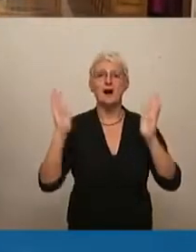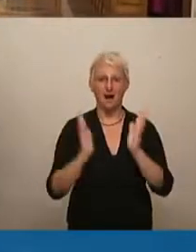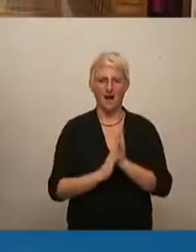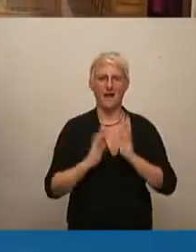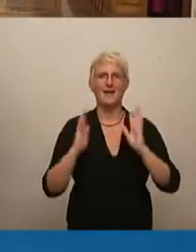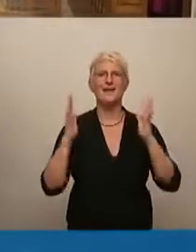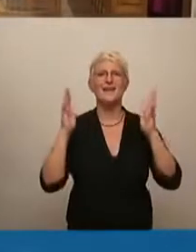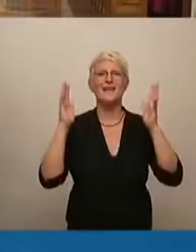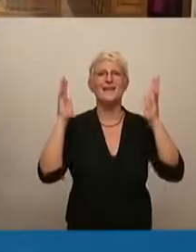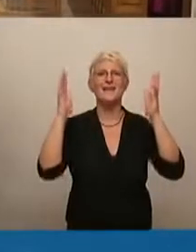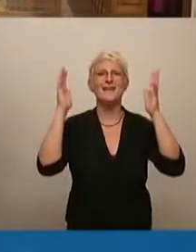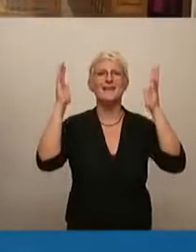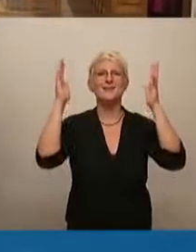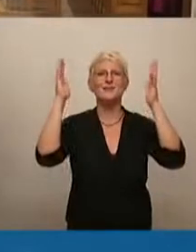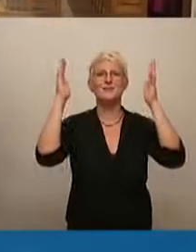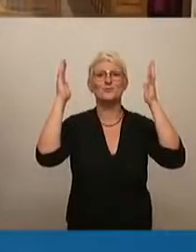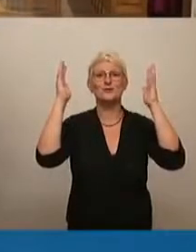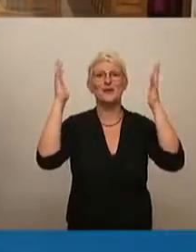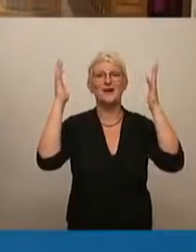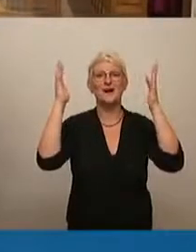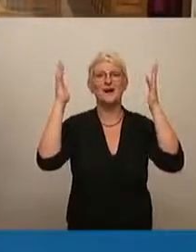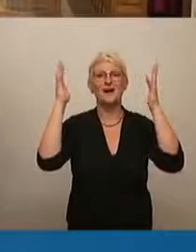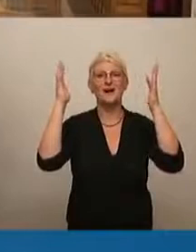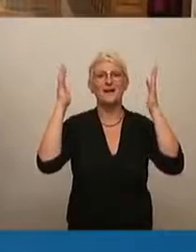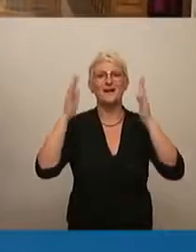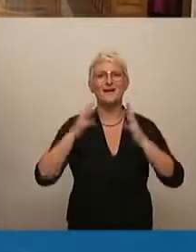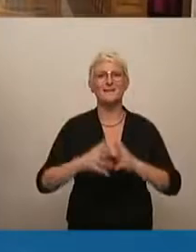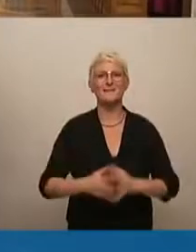Halleluja! Halleluja!